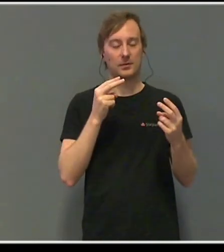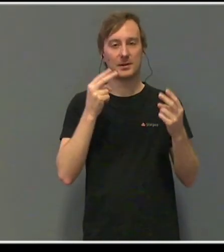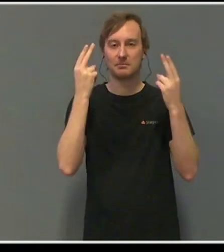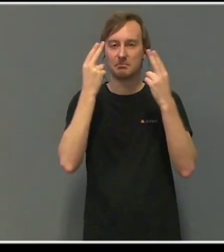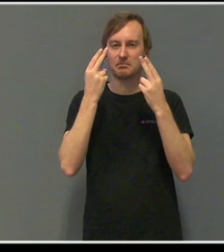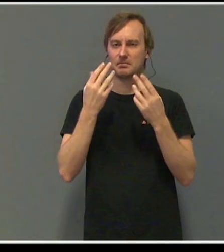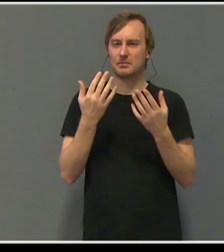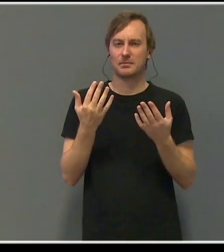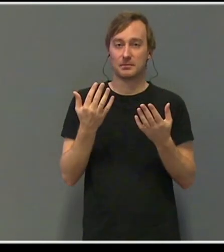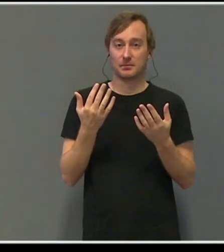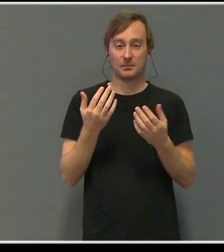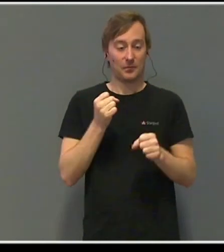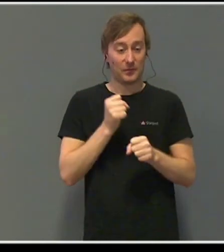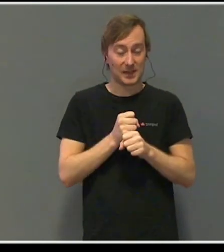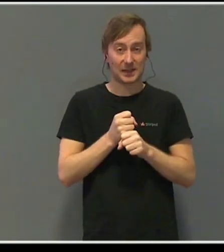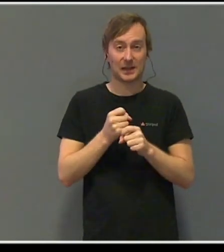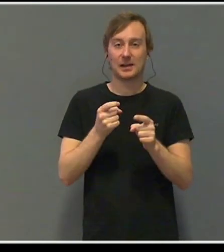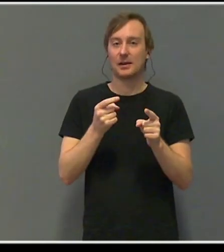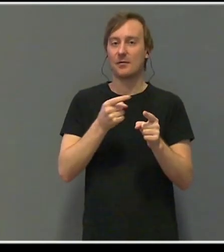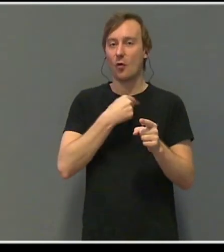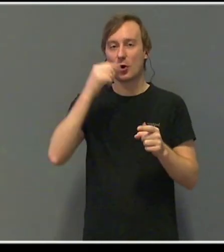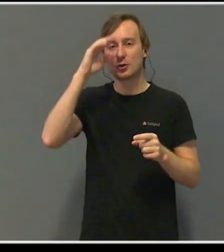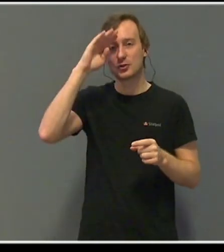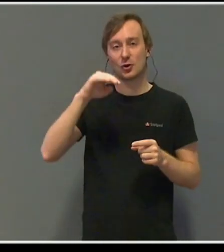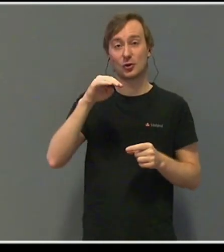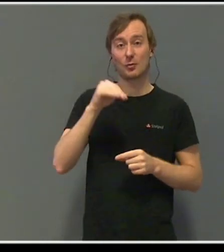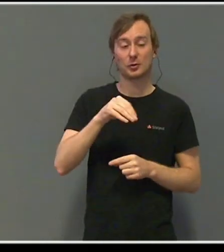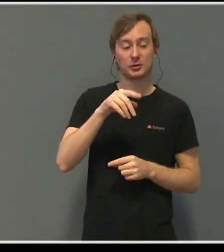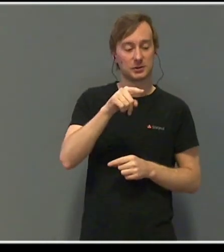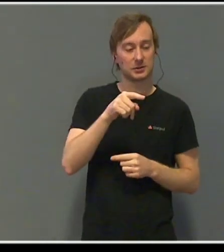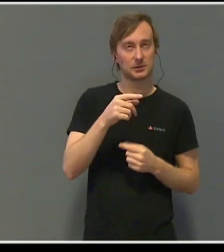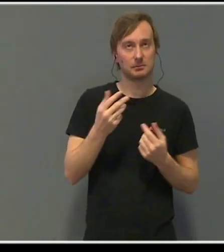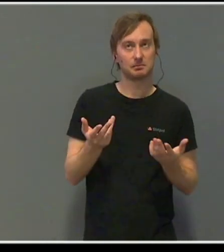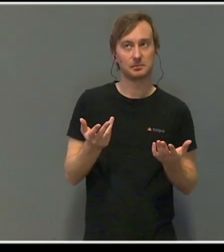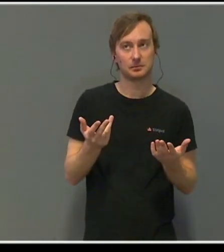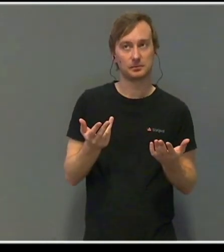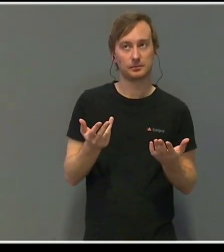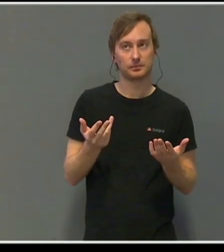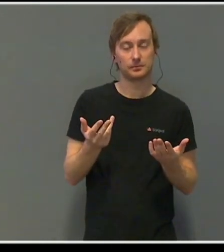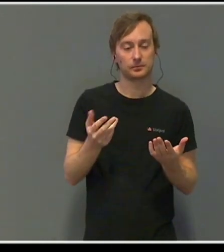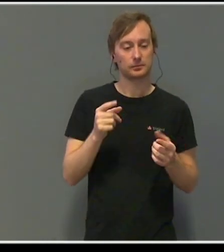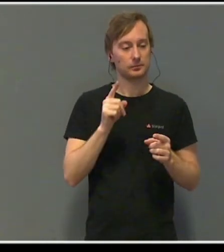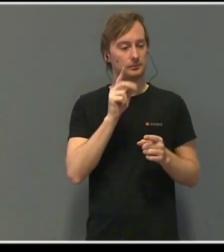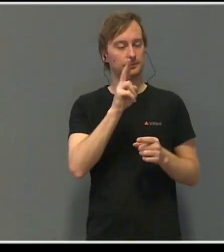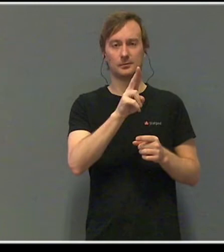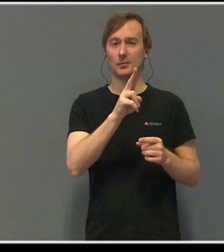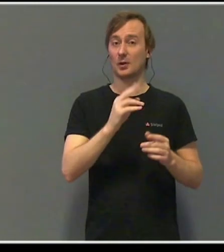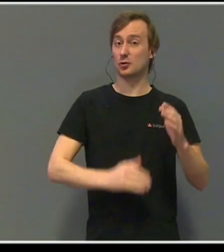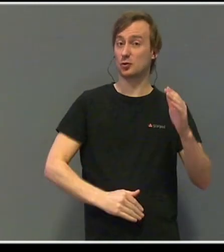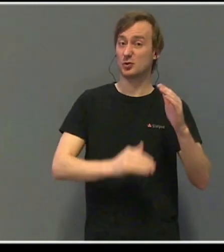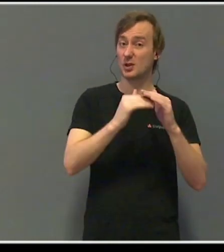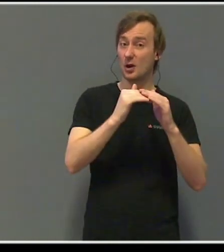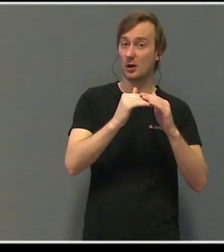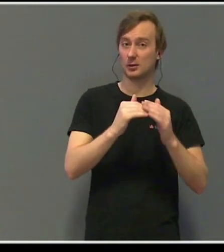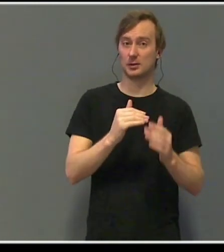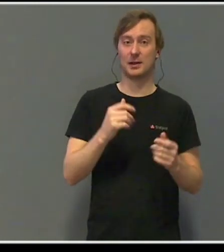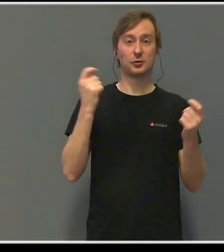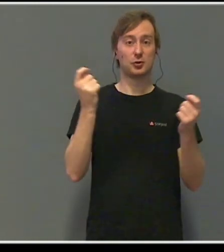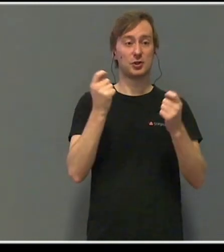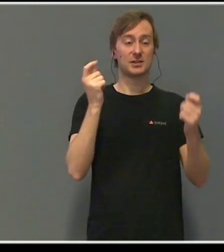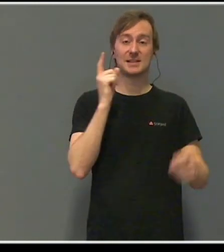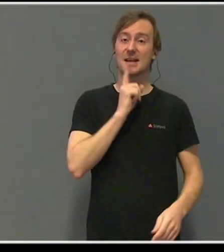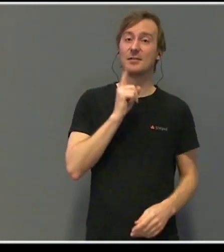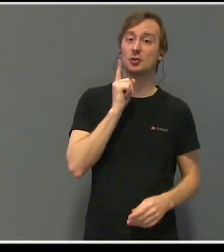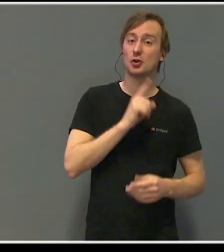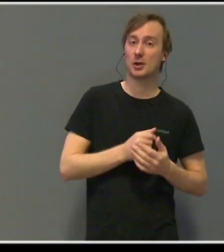Var dette vår Mats? Mats var vårt liv. Et sosialt vesen og en entusiastisk eventyrer. En